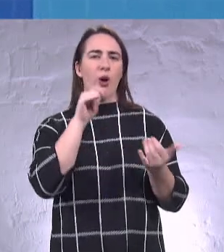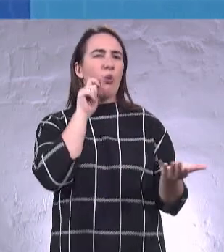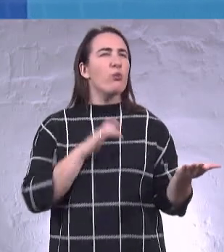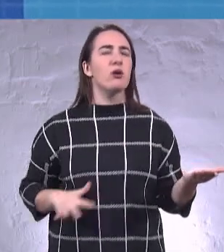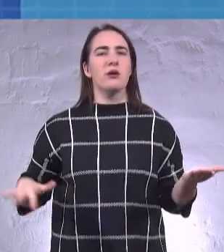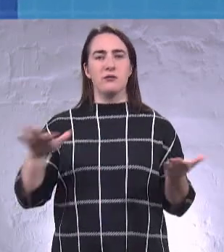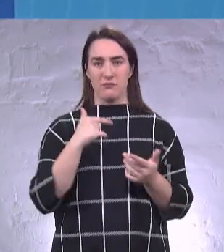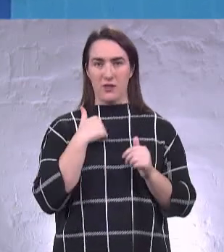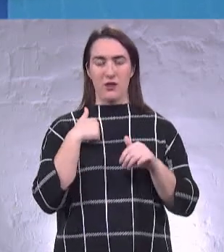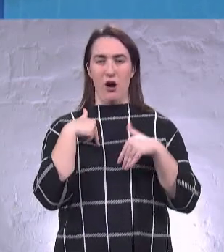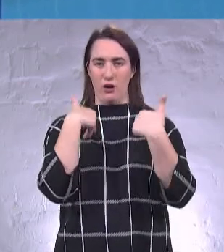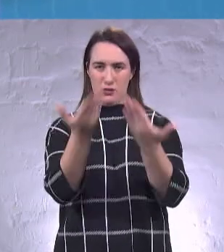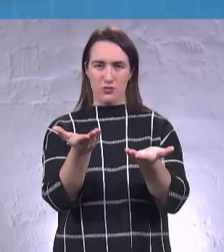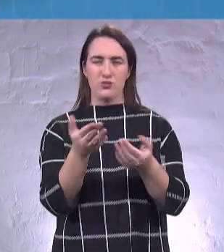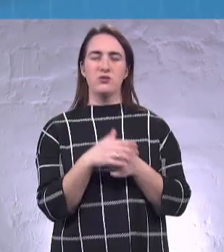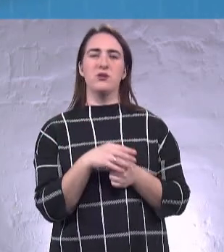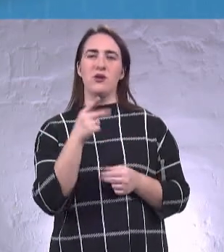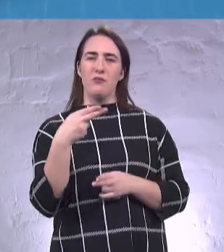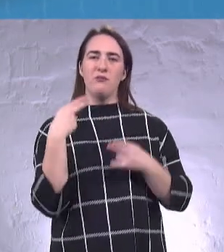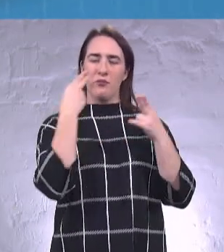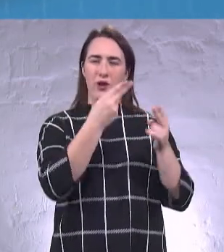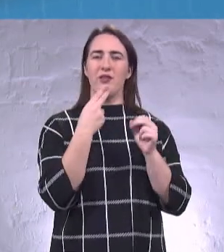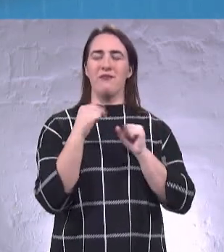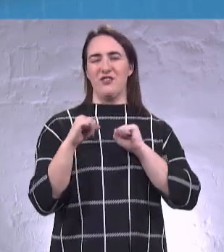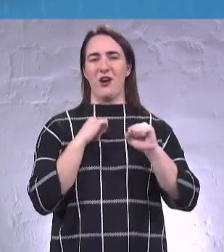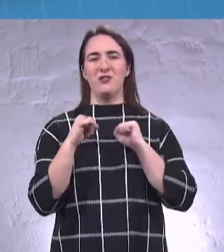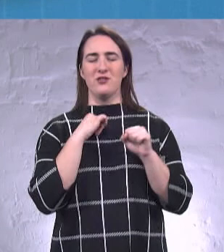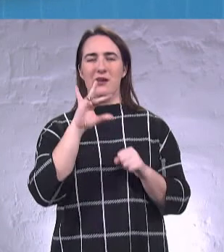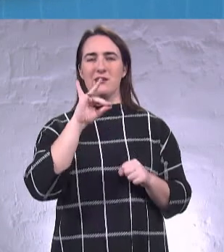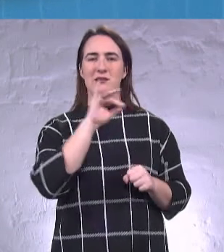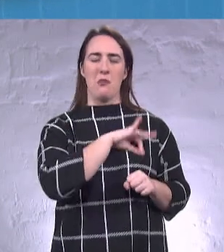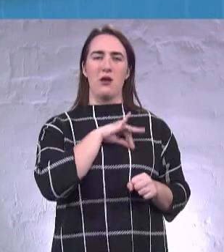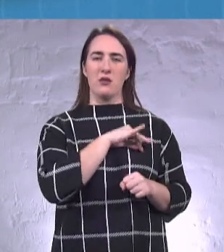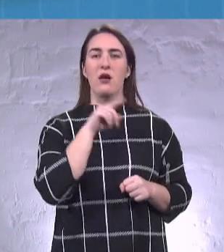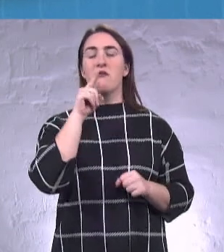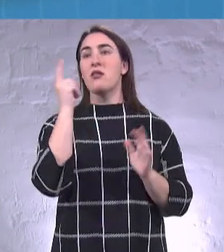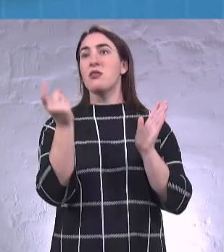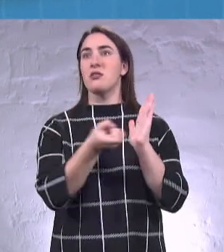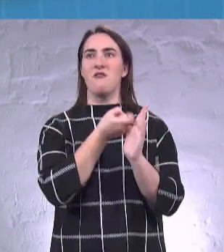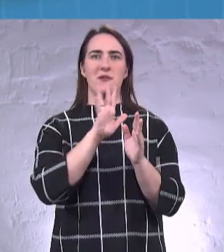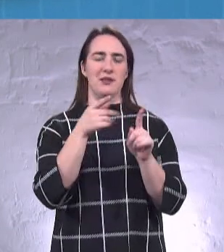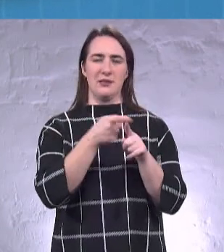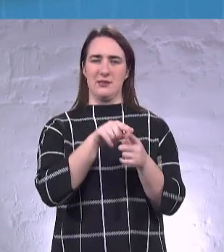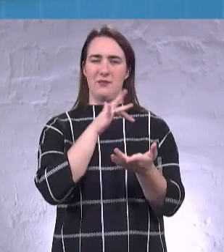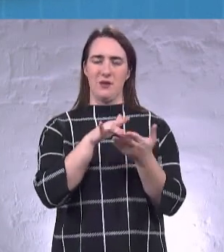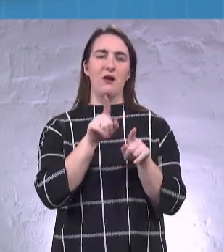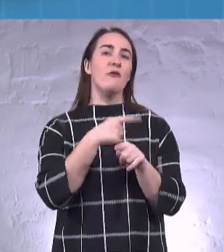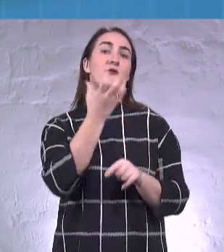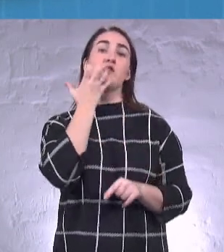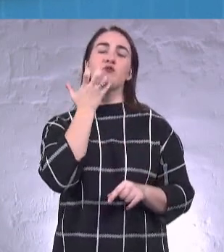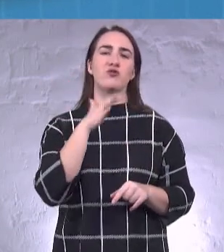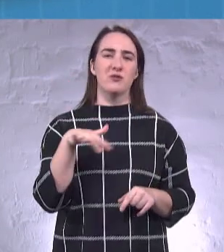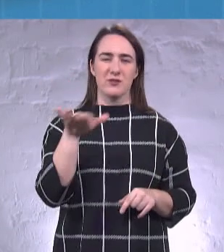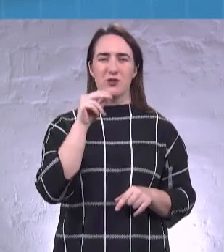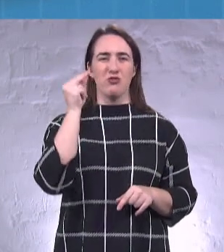Я вам раджу, поїйте відрядження в Ізмаїл. Ви не впізнаєте це місто. Або в Южний. Ну,